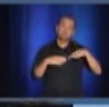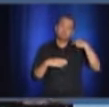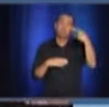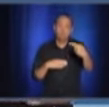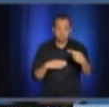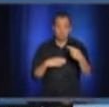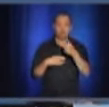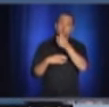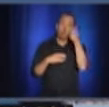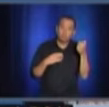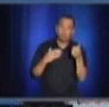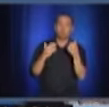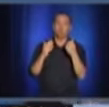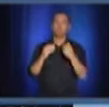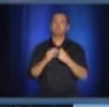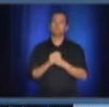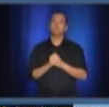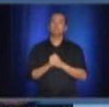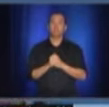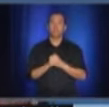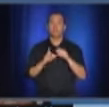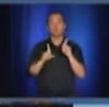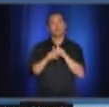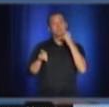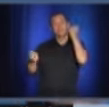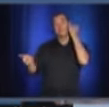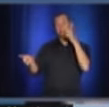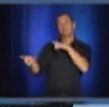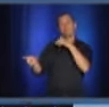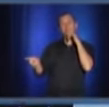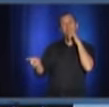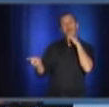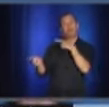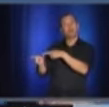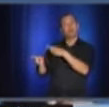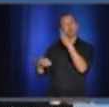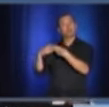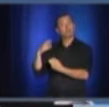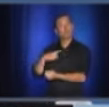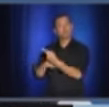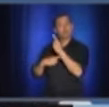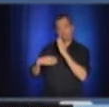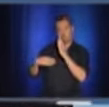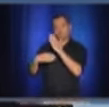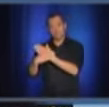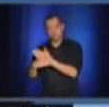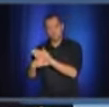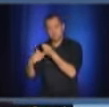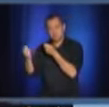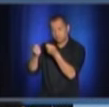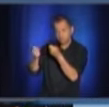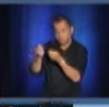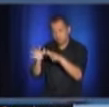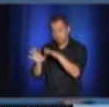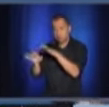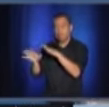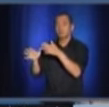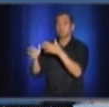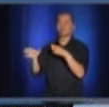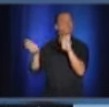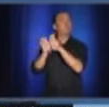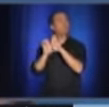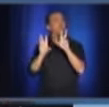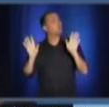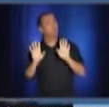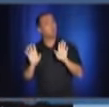regardé les bars. Il y avait des enjeux avec certains bars. On est intervenu spécifiquement. On semble avoir contrôlé le système. On n pas tout fermé, les bars. On les a laissés